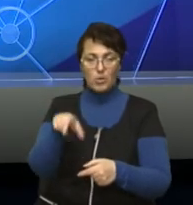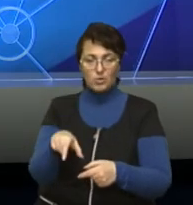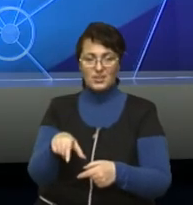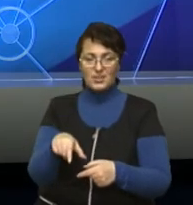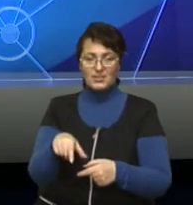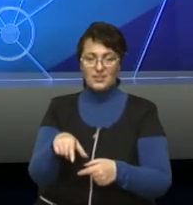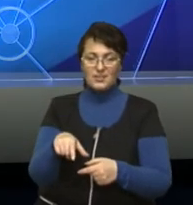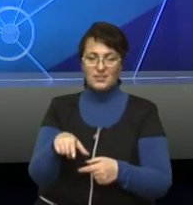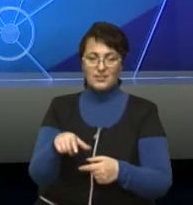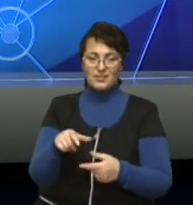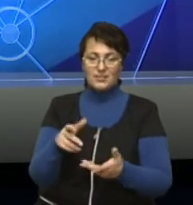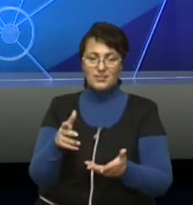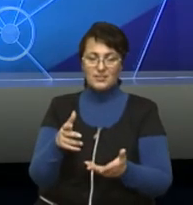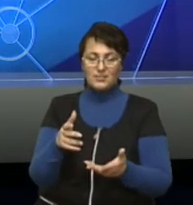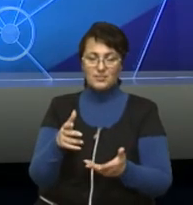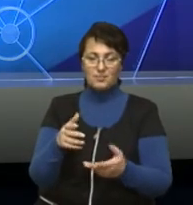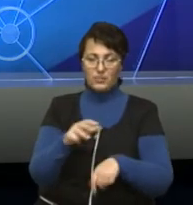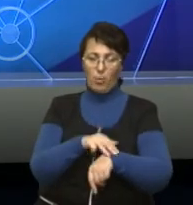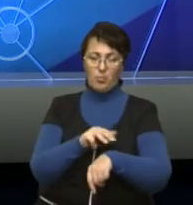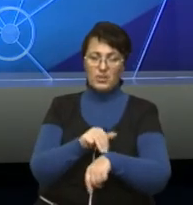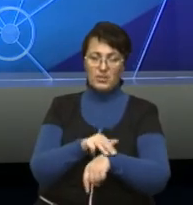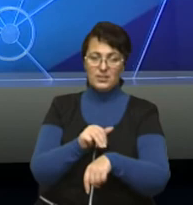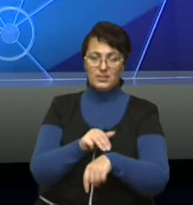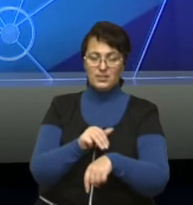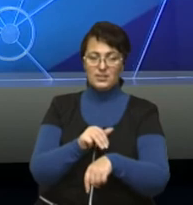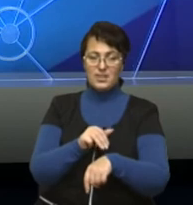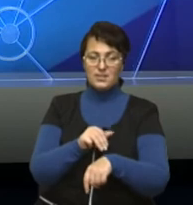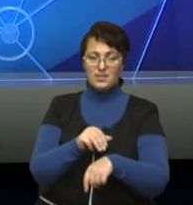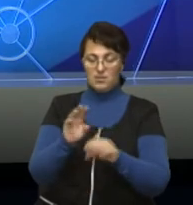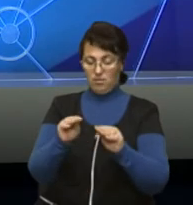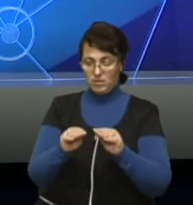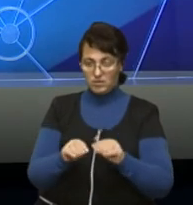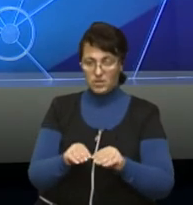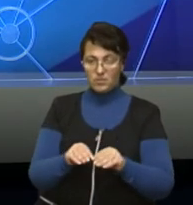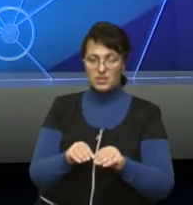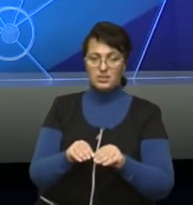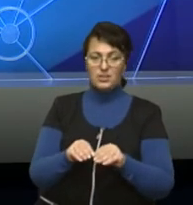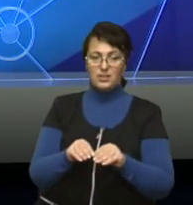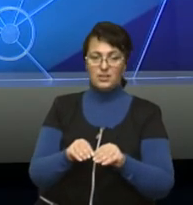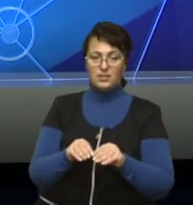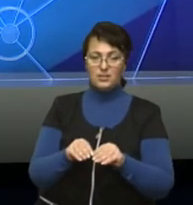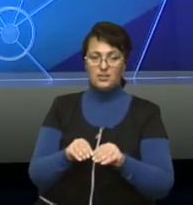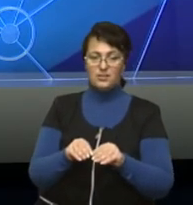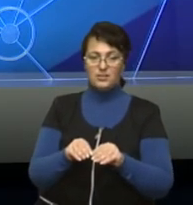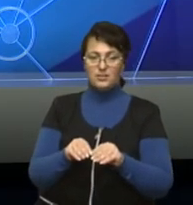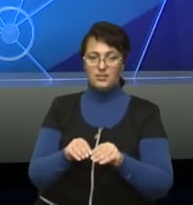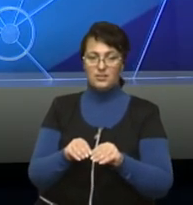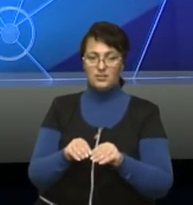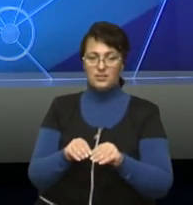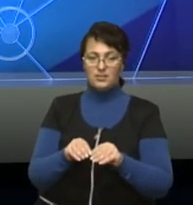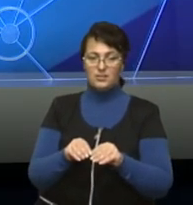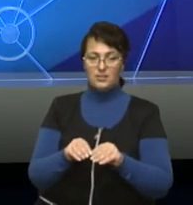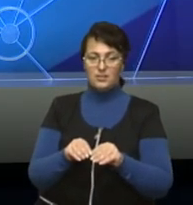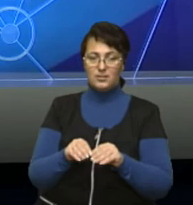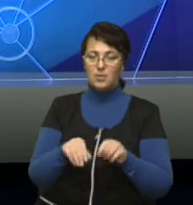поліцейськість складе, яка, наприклад, після паркування має намір від'їхати вже, це не завжди є та особа, яка паркувала